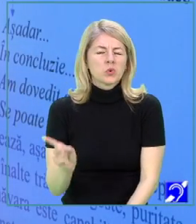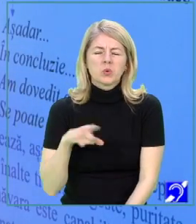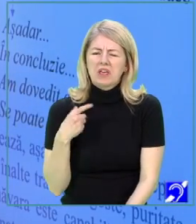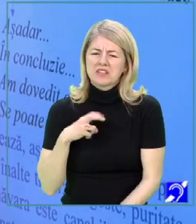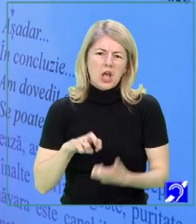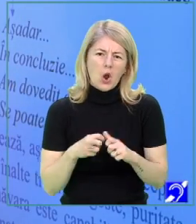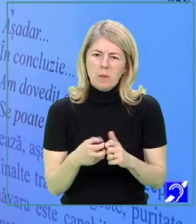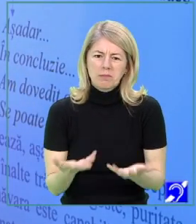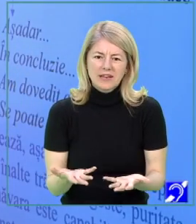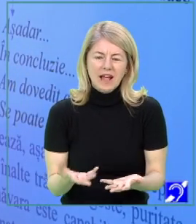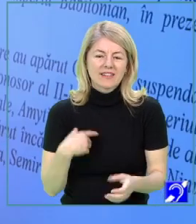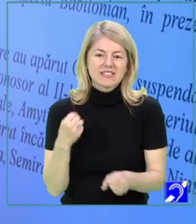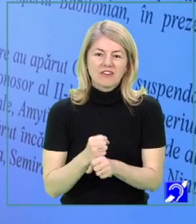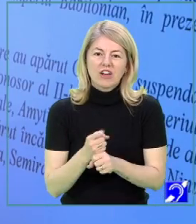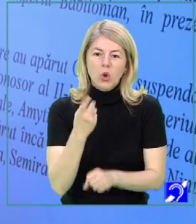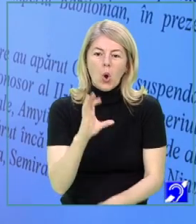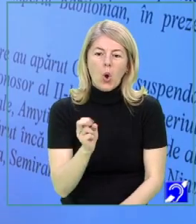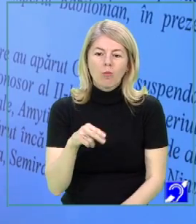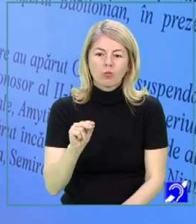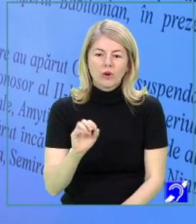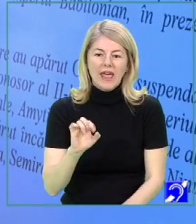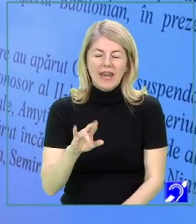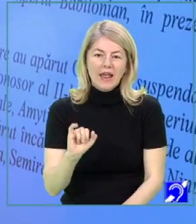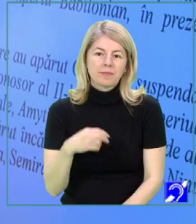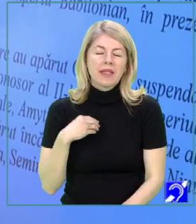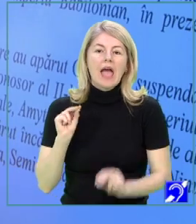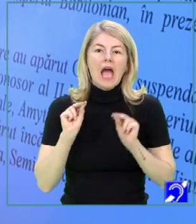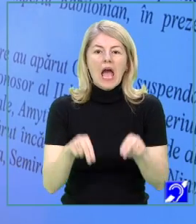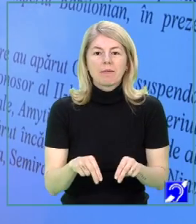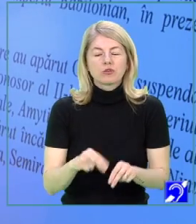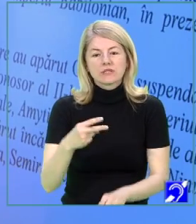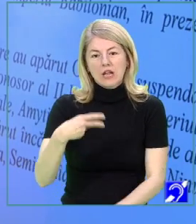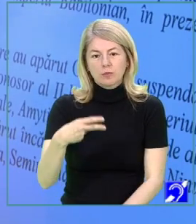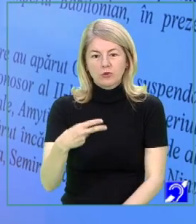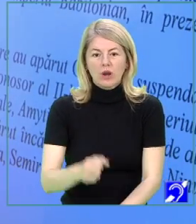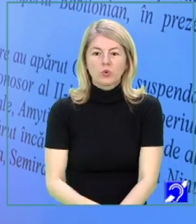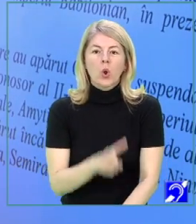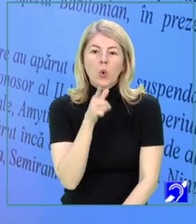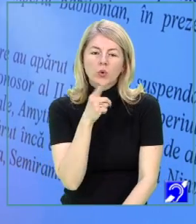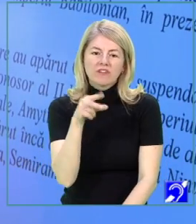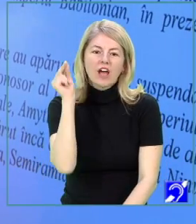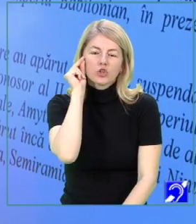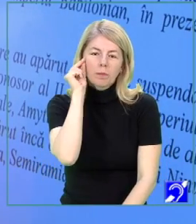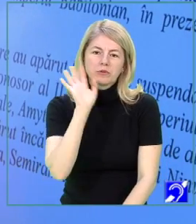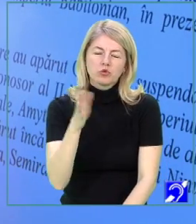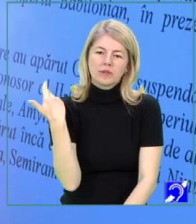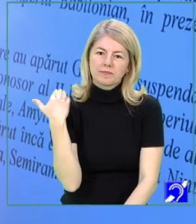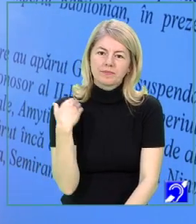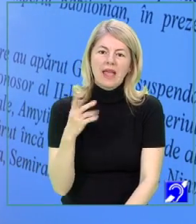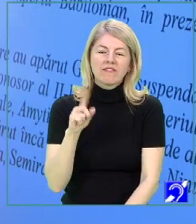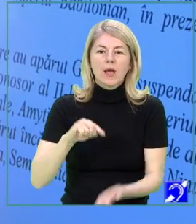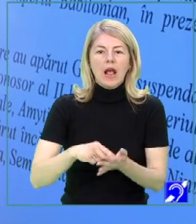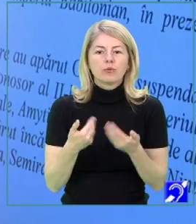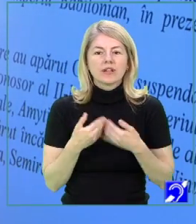atât de complicat să realizați o astfel de compunere. Am ajuns la subiectul al doilea, unde v-ați obișnuit deja, aveți ca punct de